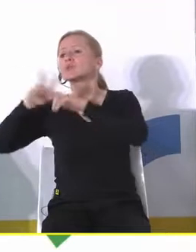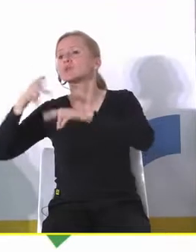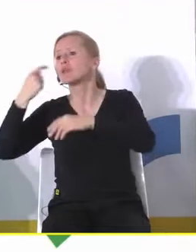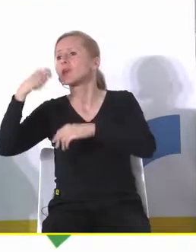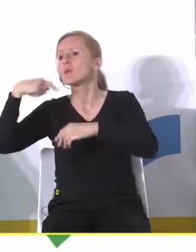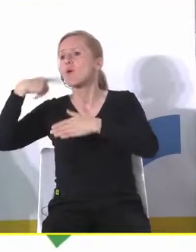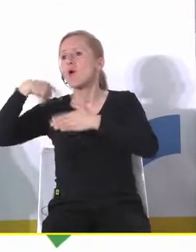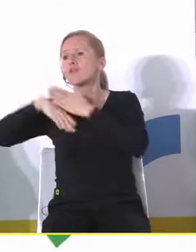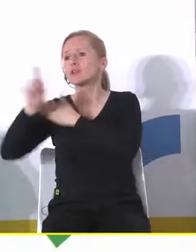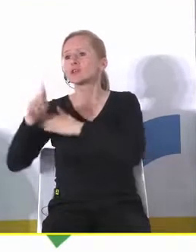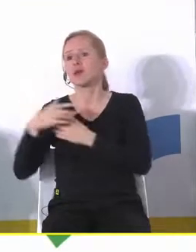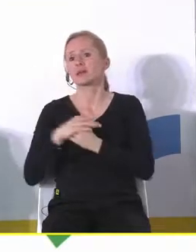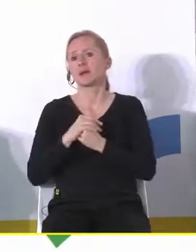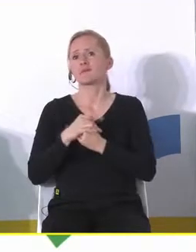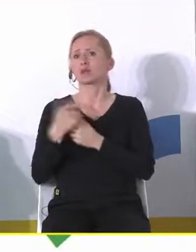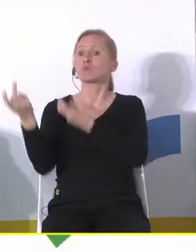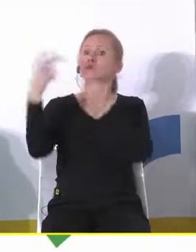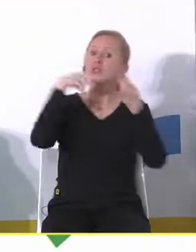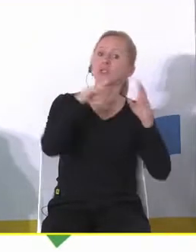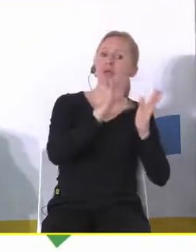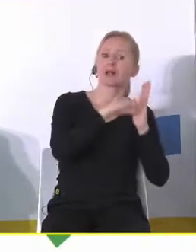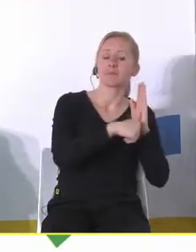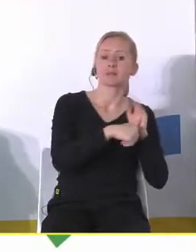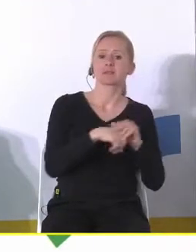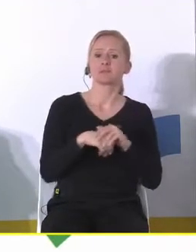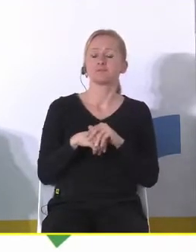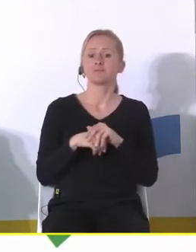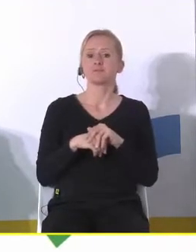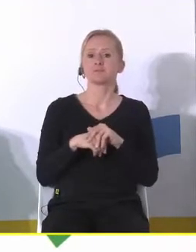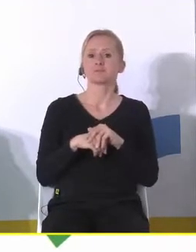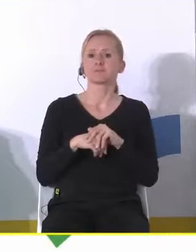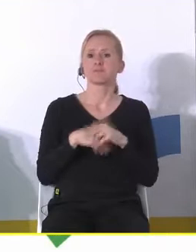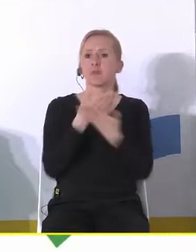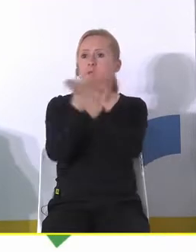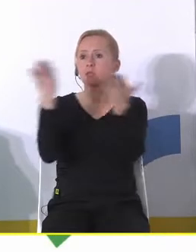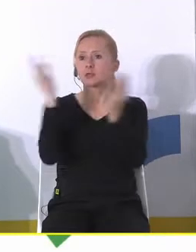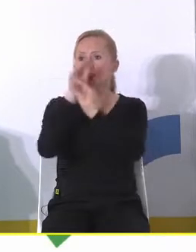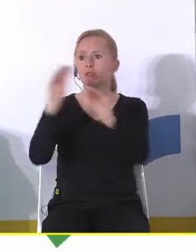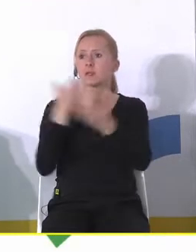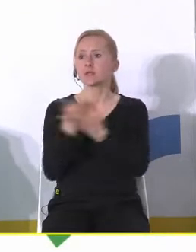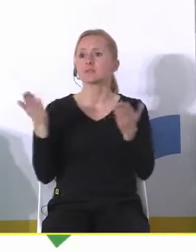nie wyjeżdżały z miast co zrobić żeby rodziny przyjeżdżały do miasta drodzy Państwo